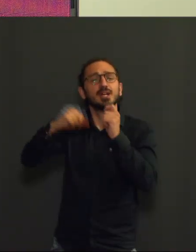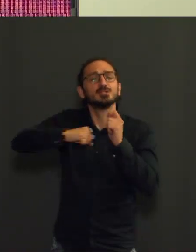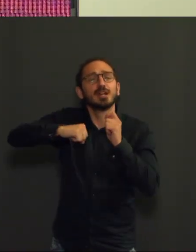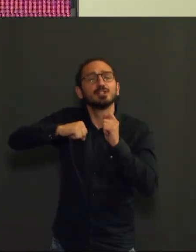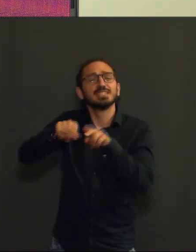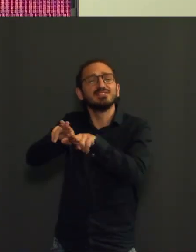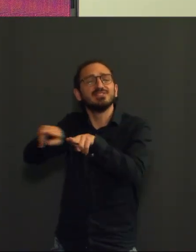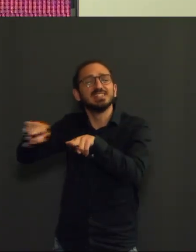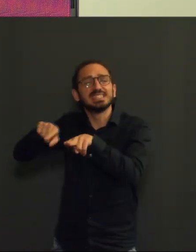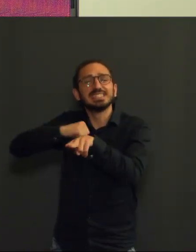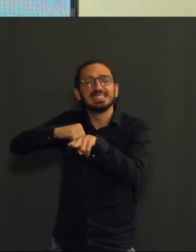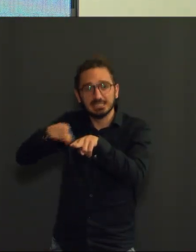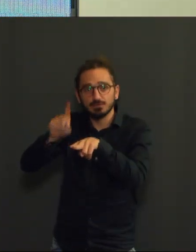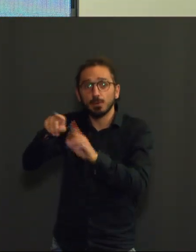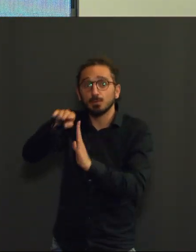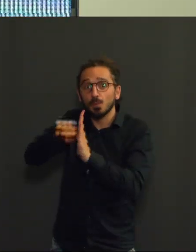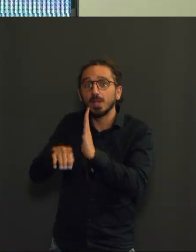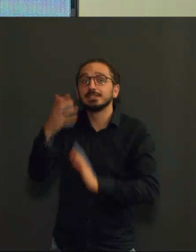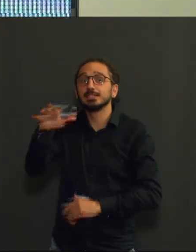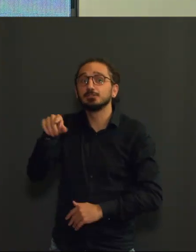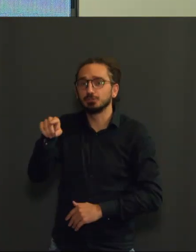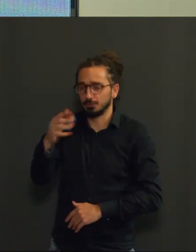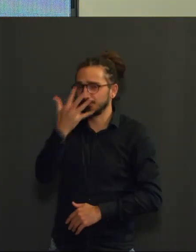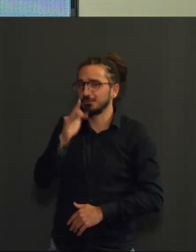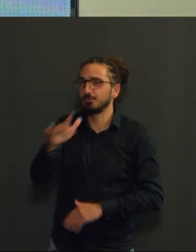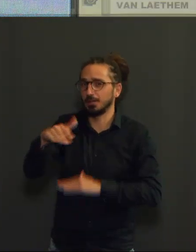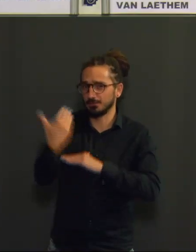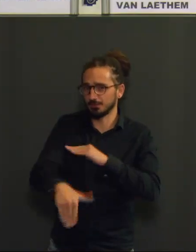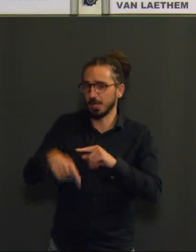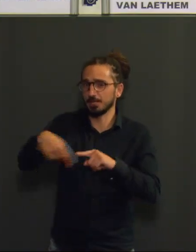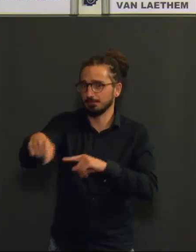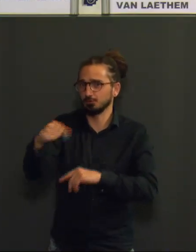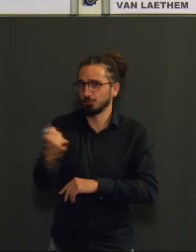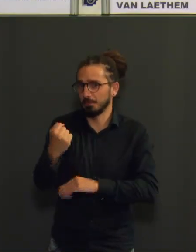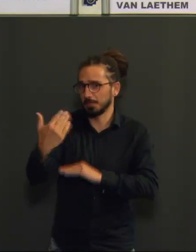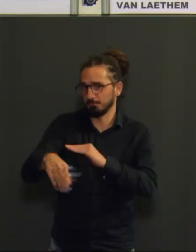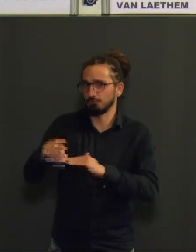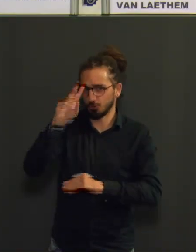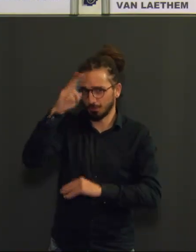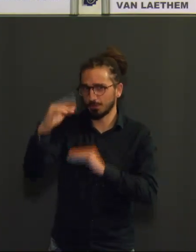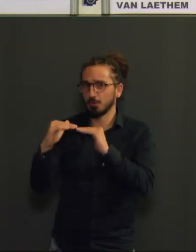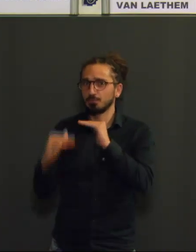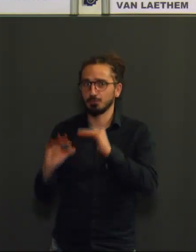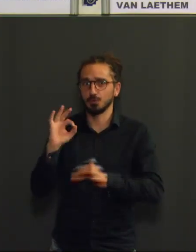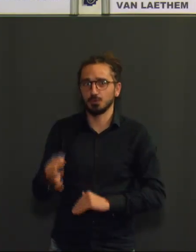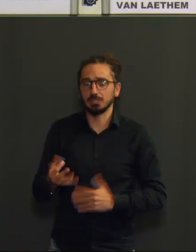semaine. Au niveau des cas, et on le voit sur la première diapositive, nous avons eu en moyenne 2